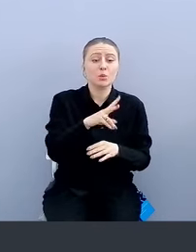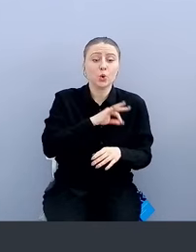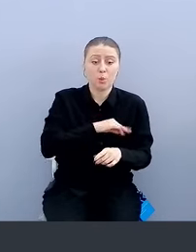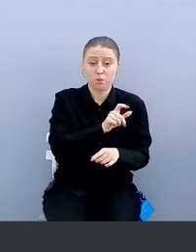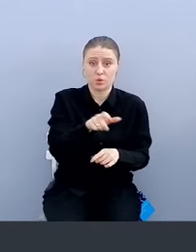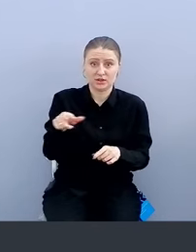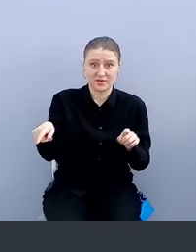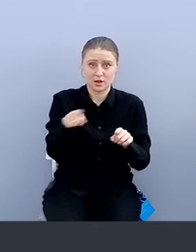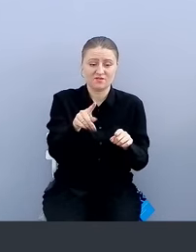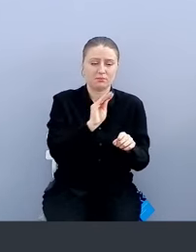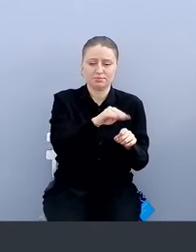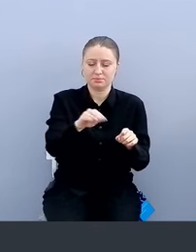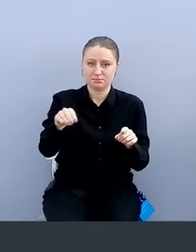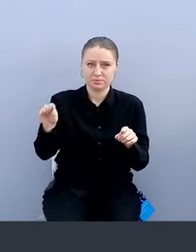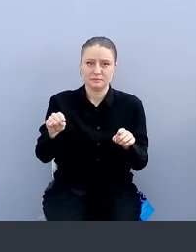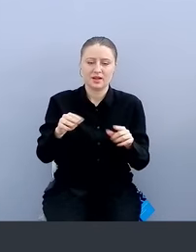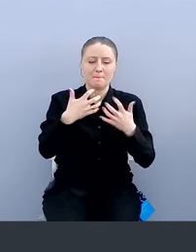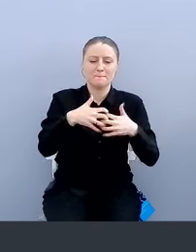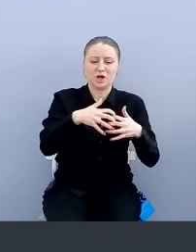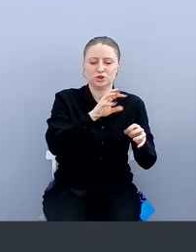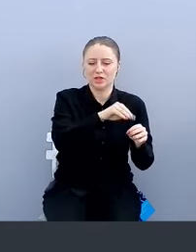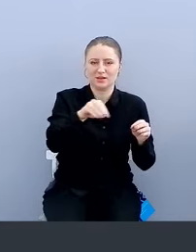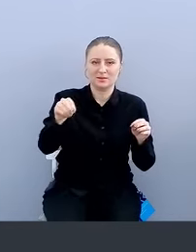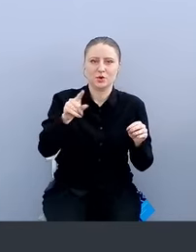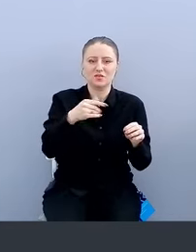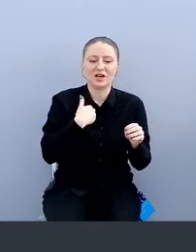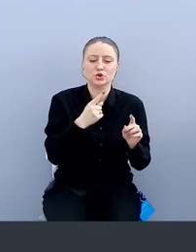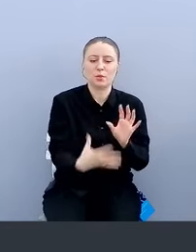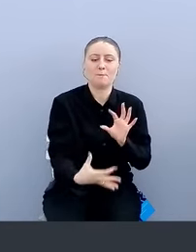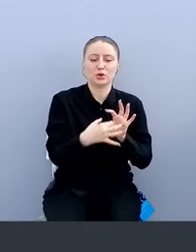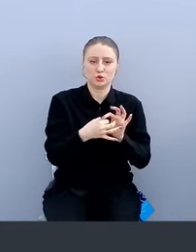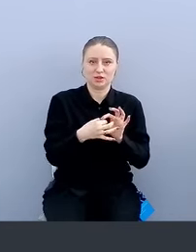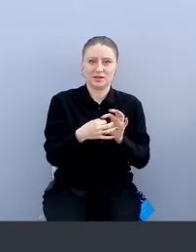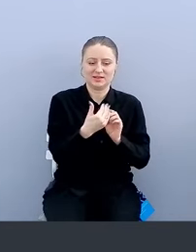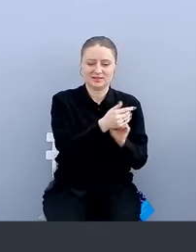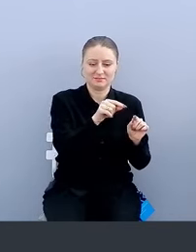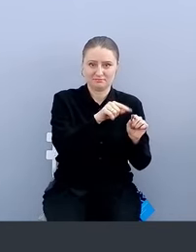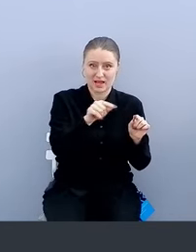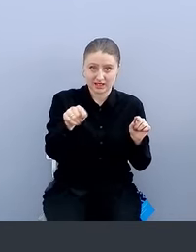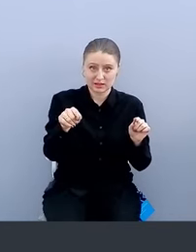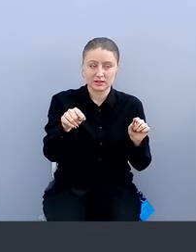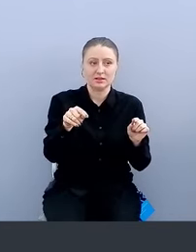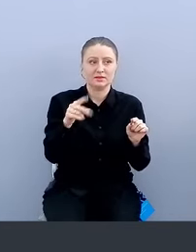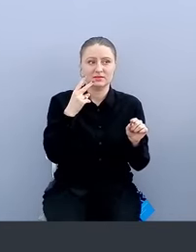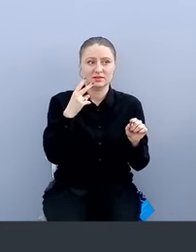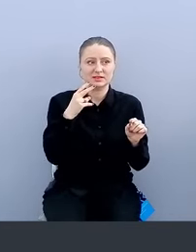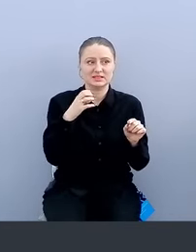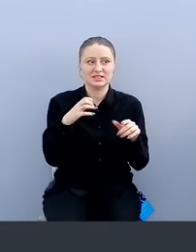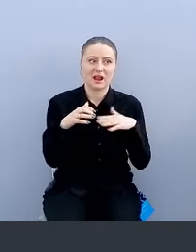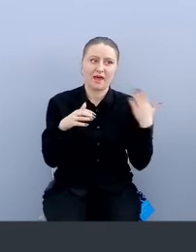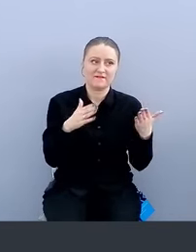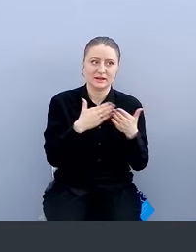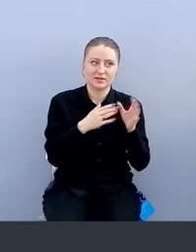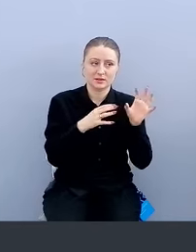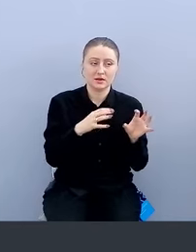или всем машинам, которые вы хотите, чтобы подключались к Zeratrust, агенты. Вот они слева есть. И